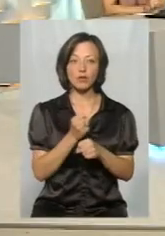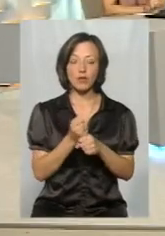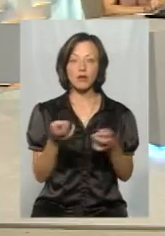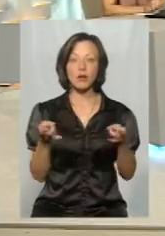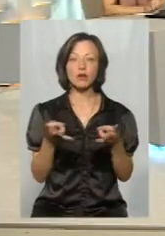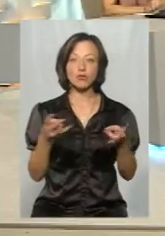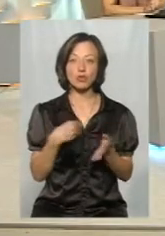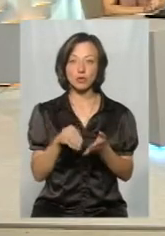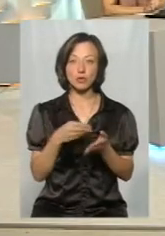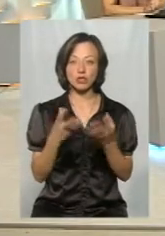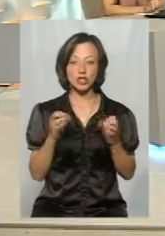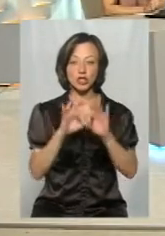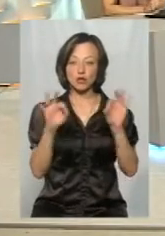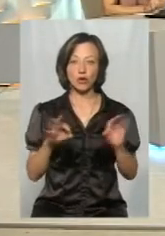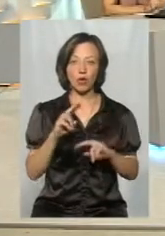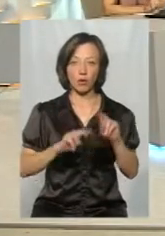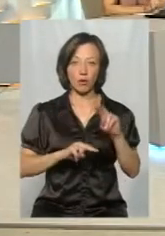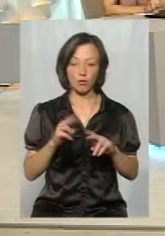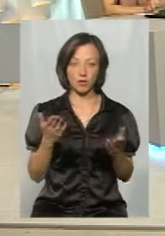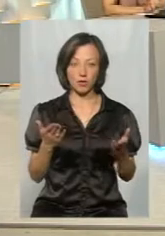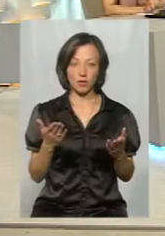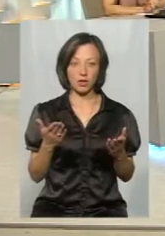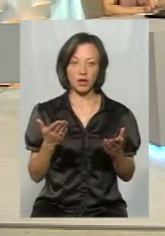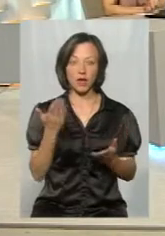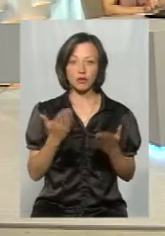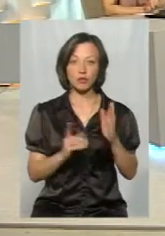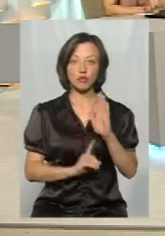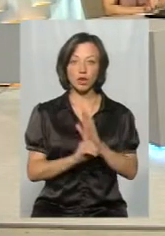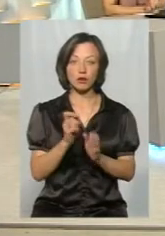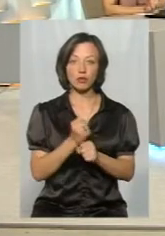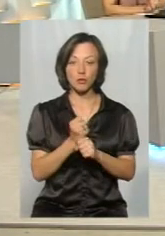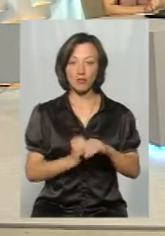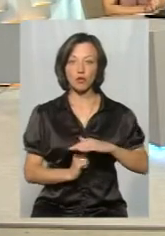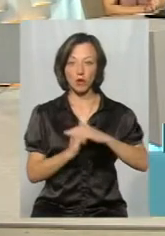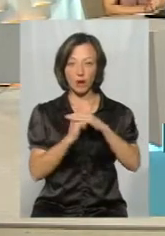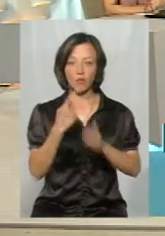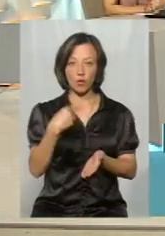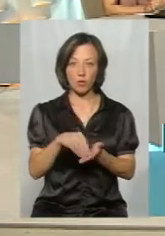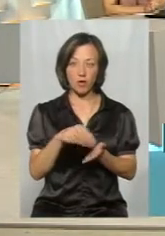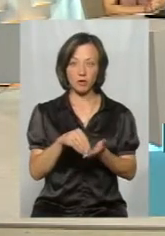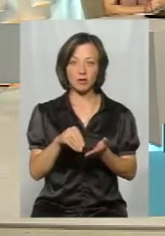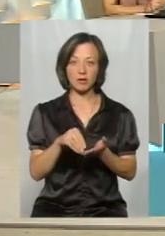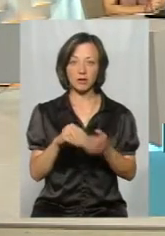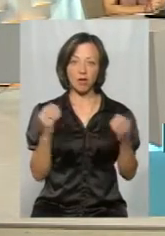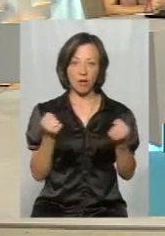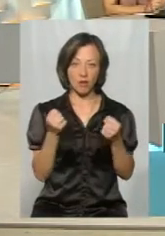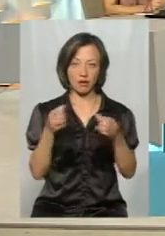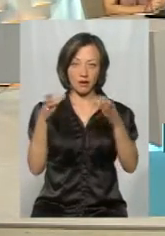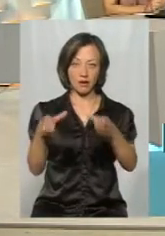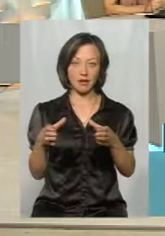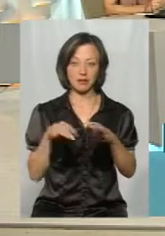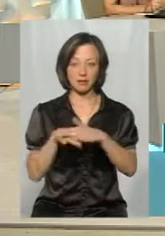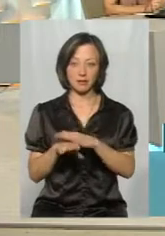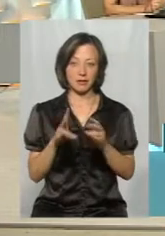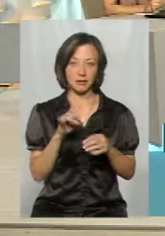Для чого закупляти, коли ще нічого не побудовано? Вишк, якщо починаєте робити фундамент, ви купляєте холодильник, а потім на